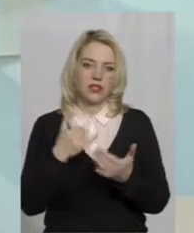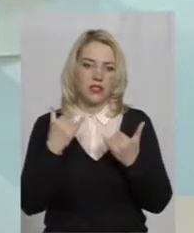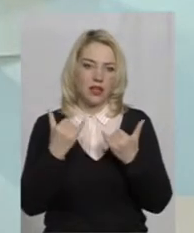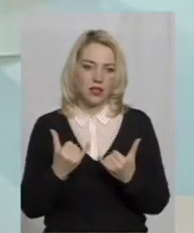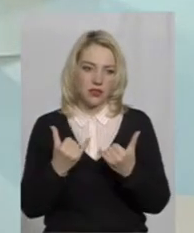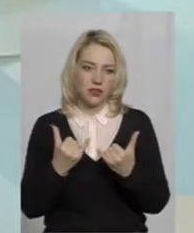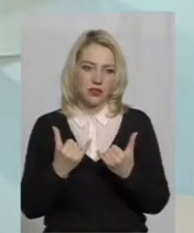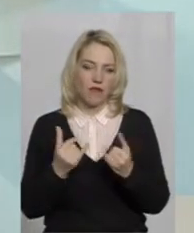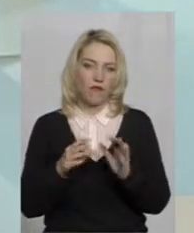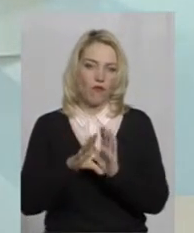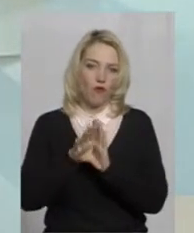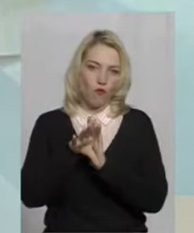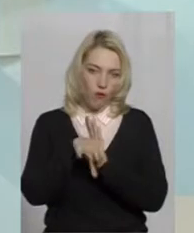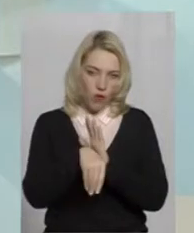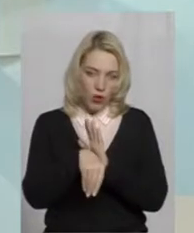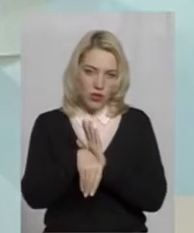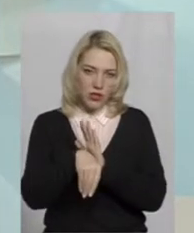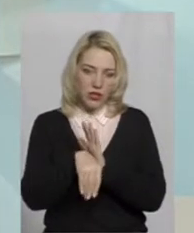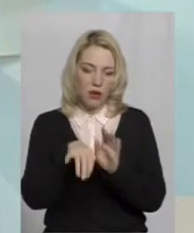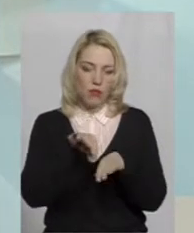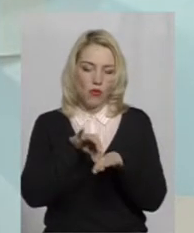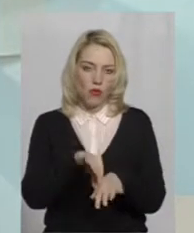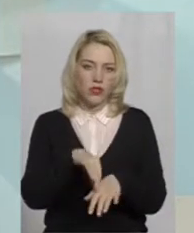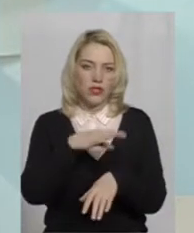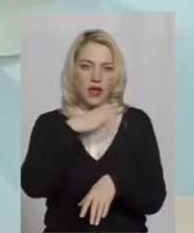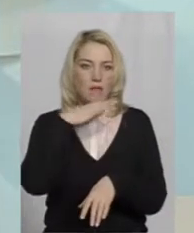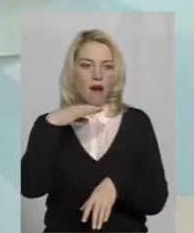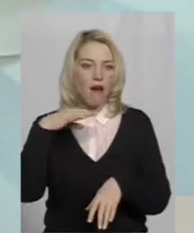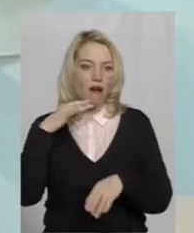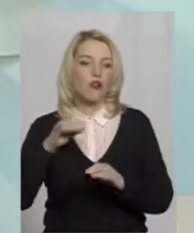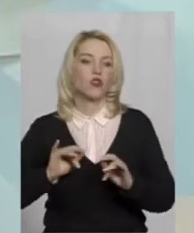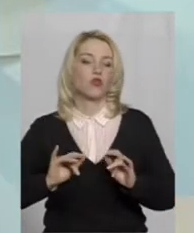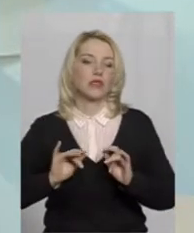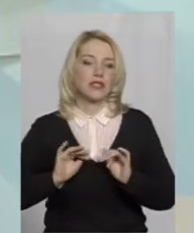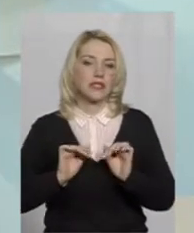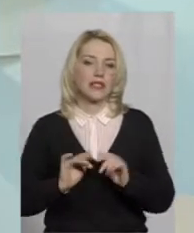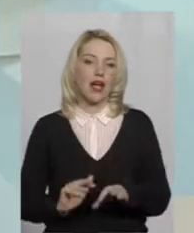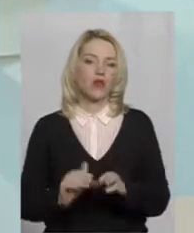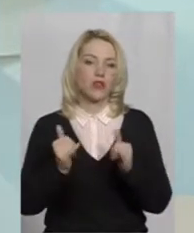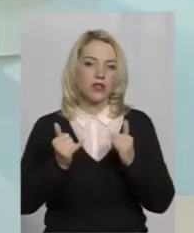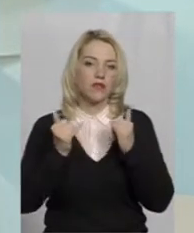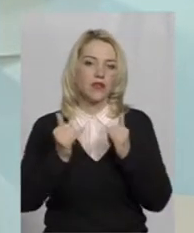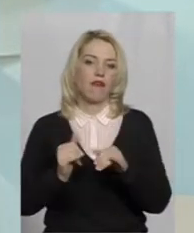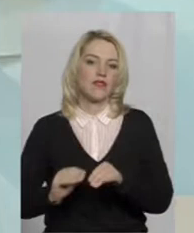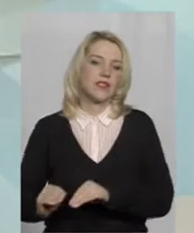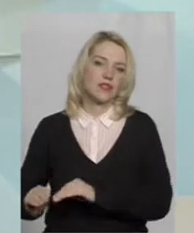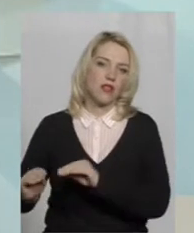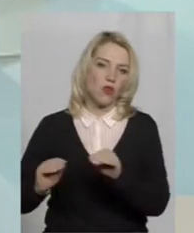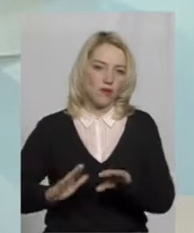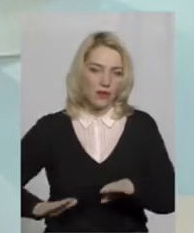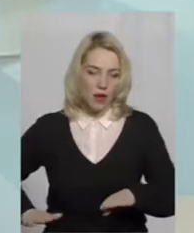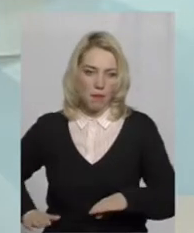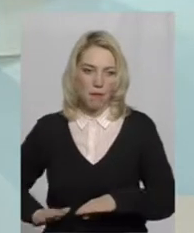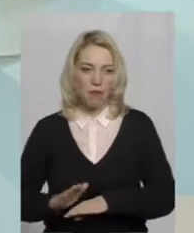проводиться багато заходів іменно по встановленню пандусів. Правда,